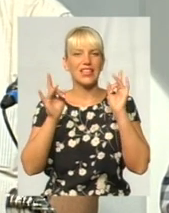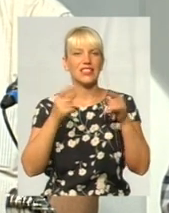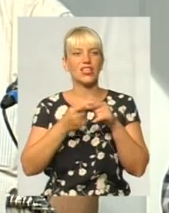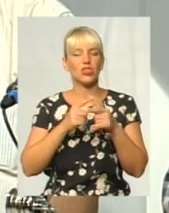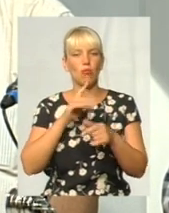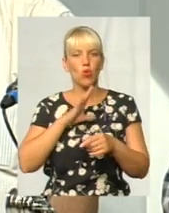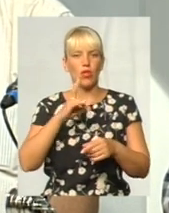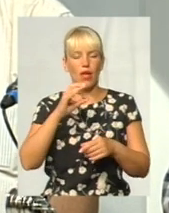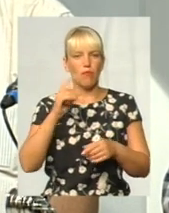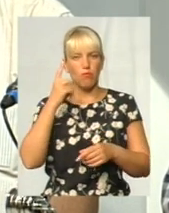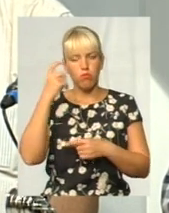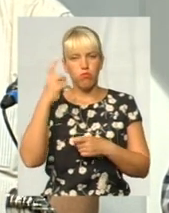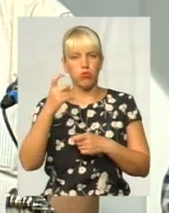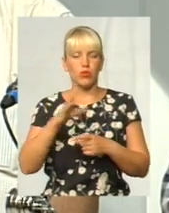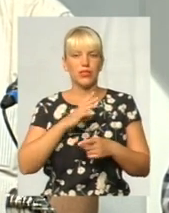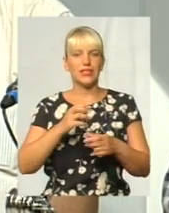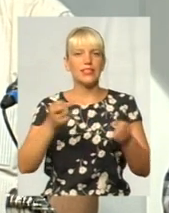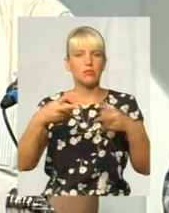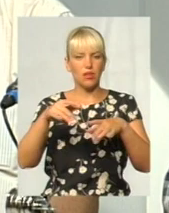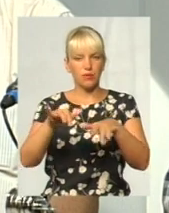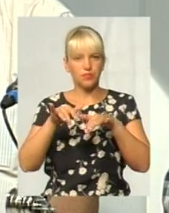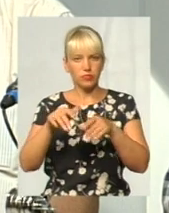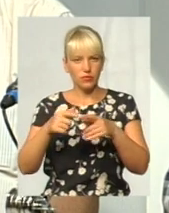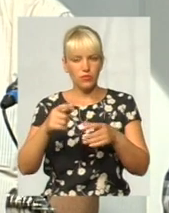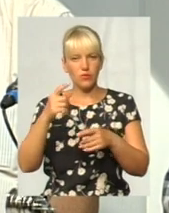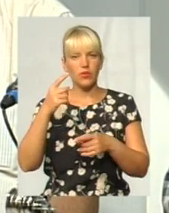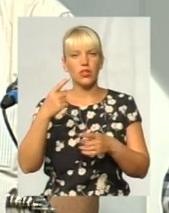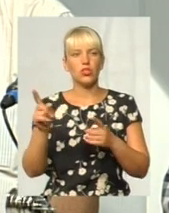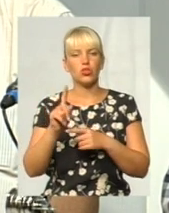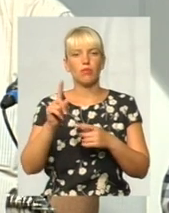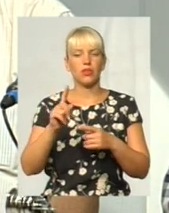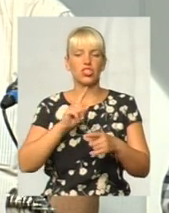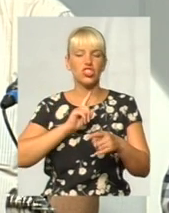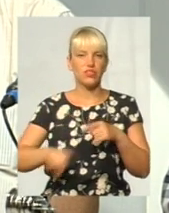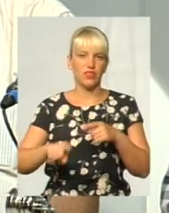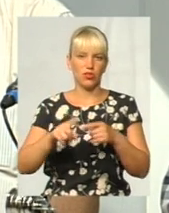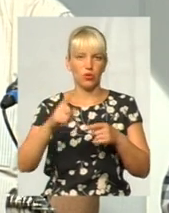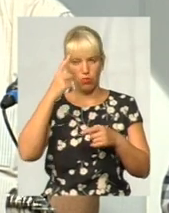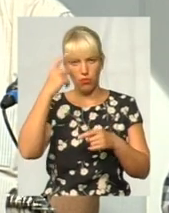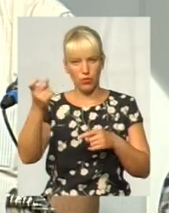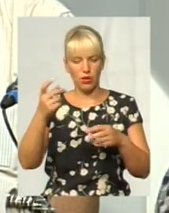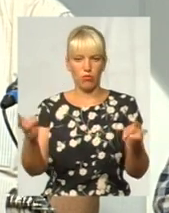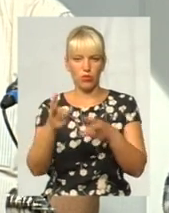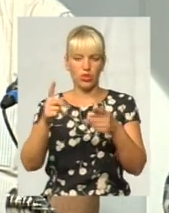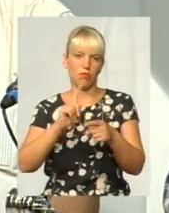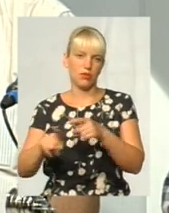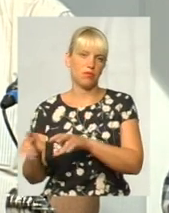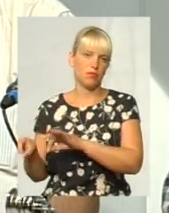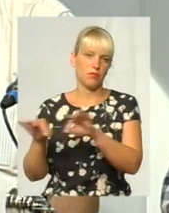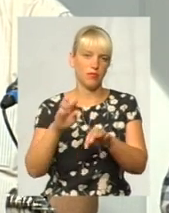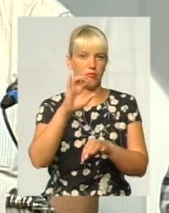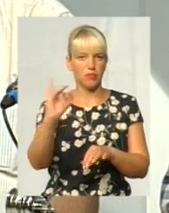можливість вчасно отримати повідомлення, направити перші сили для гасіння пожежі на першопочатковому етапі і, відповідно,